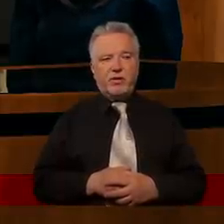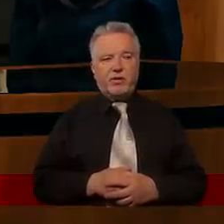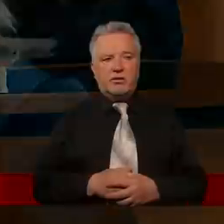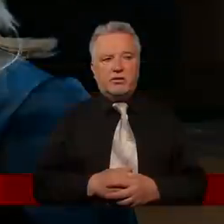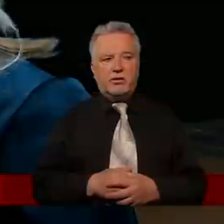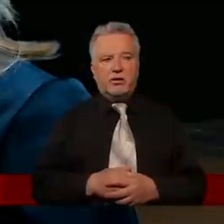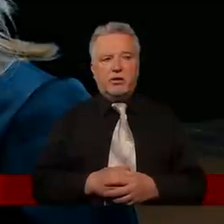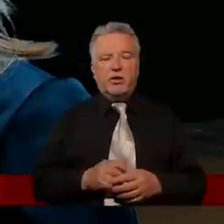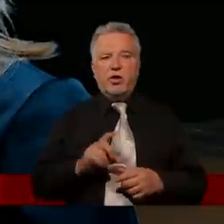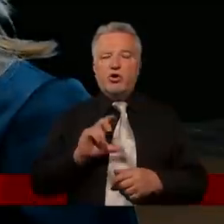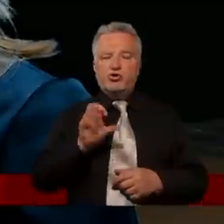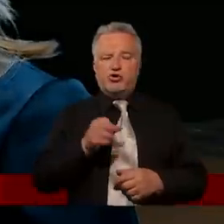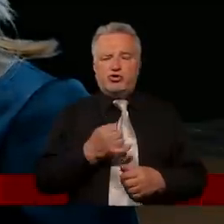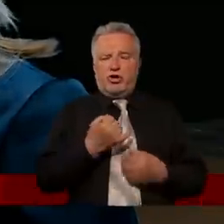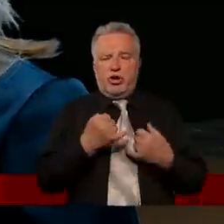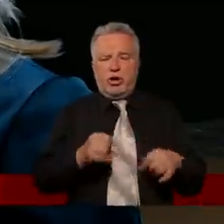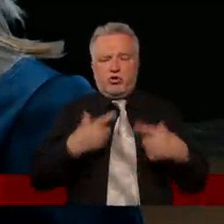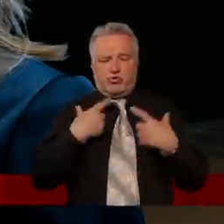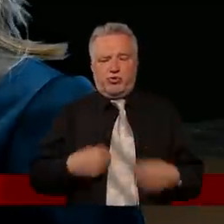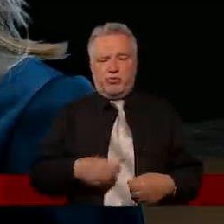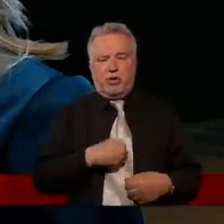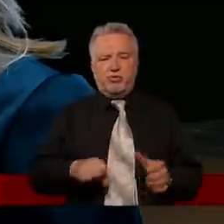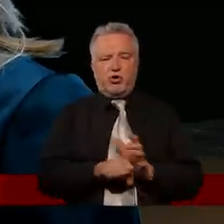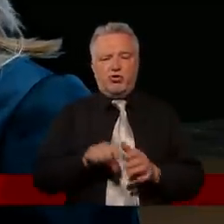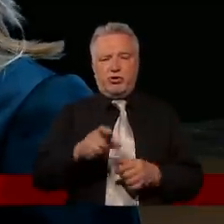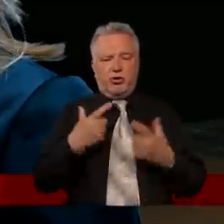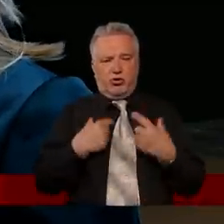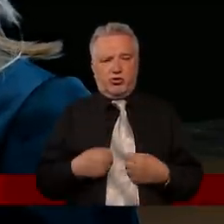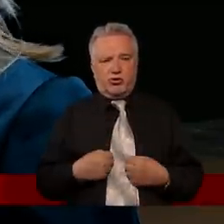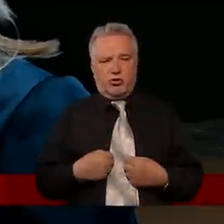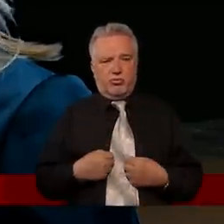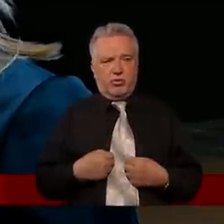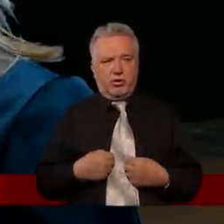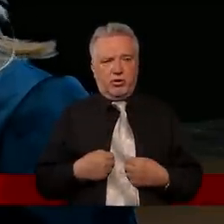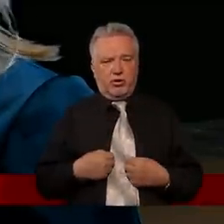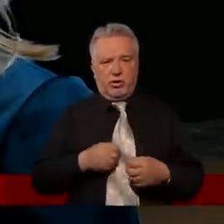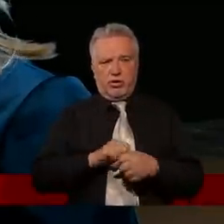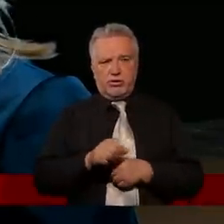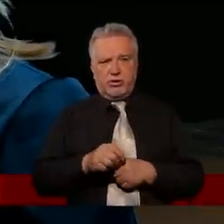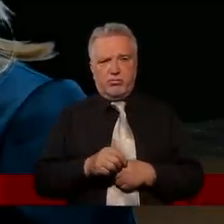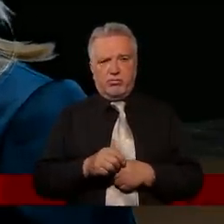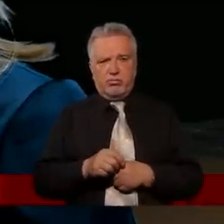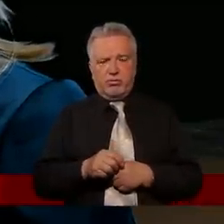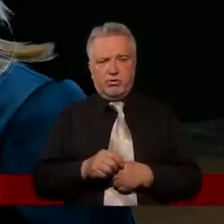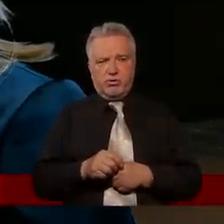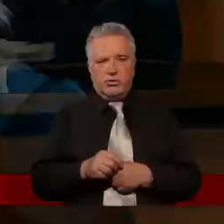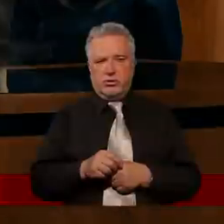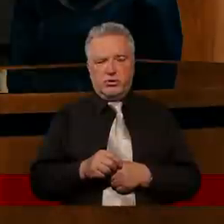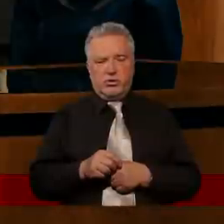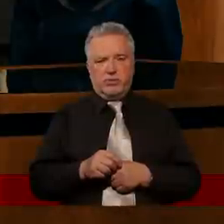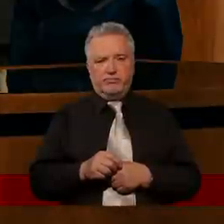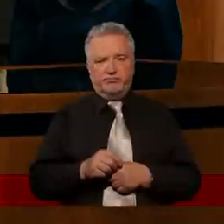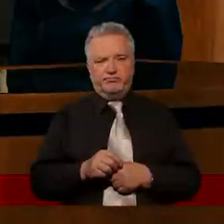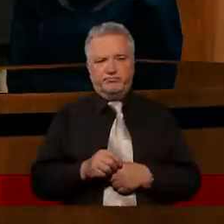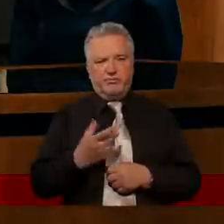że czegoś innego po tej osobie się spodziewałam, a nagle widzę taki nieładny obrazek. A czy